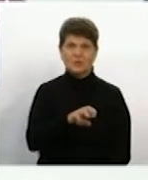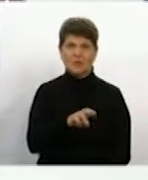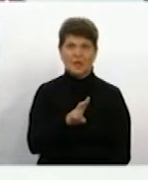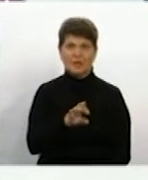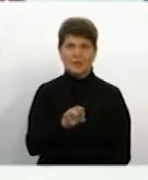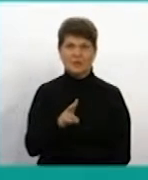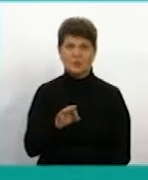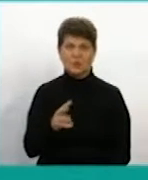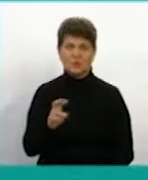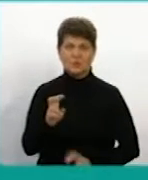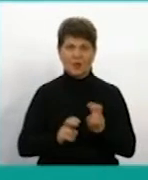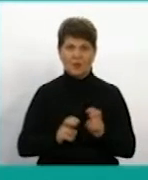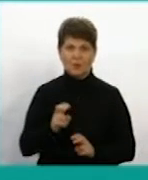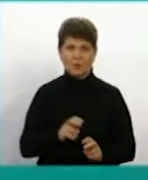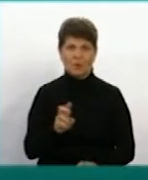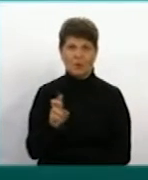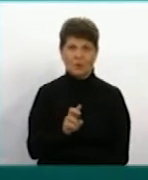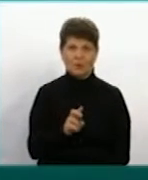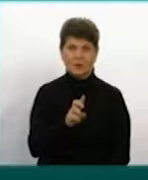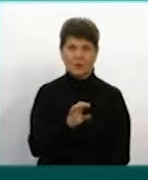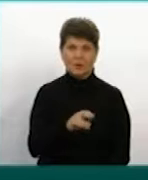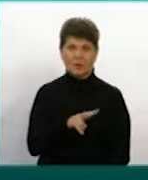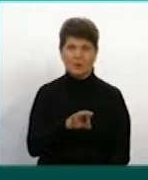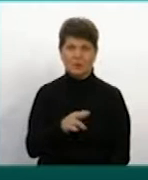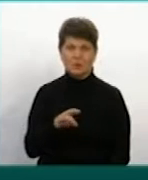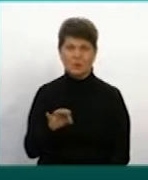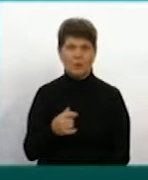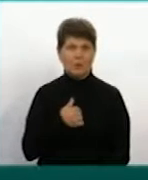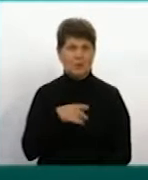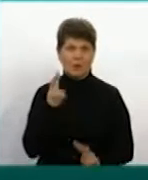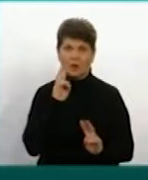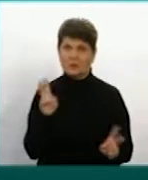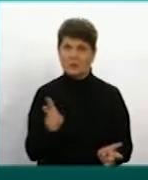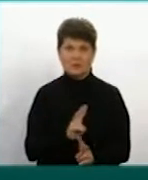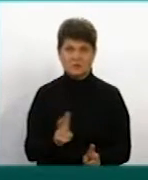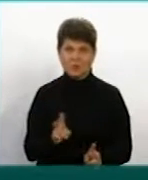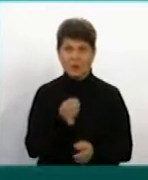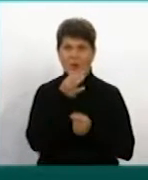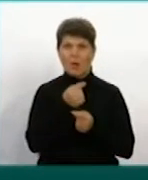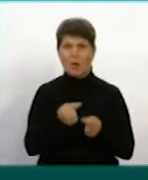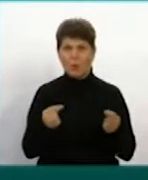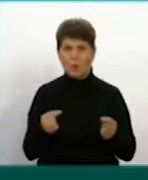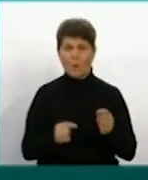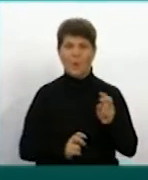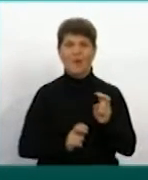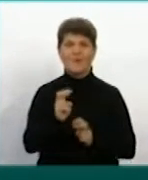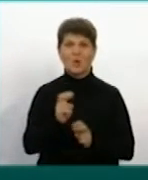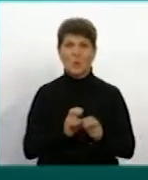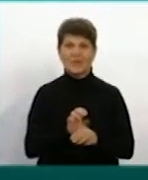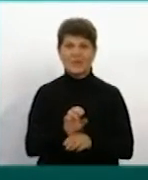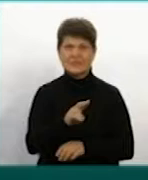розповів. Я не знаю, яке вони собі думають майно. При любому виробництві є відходи.